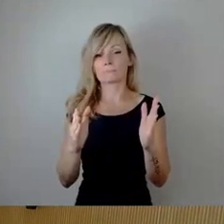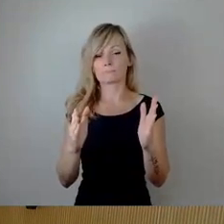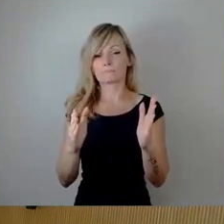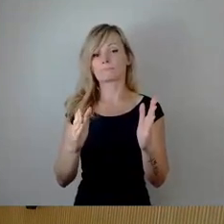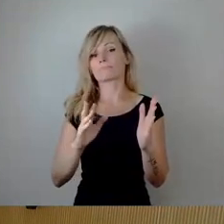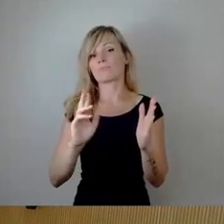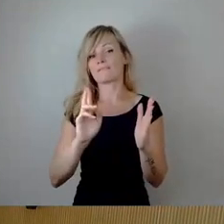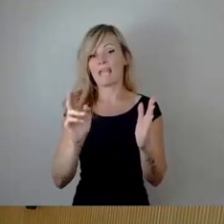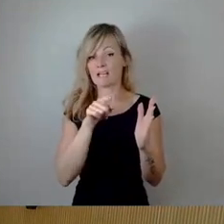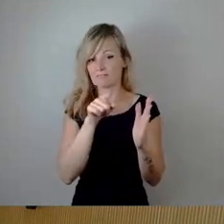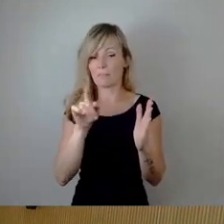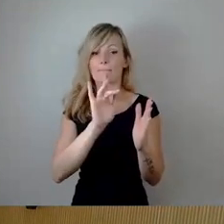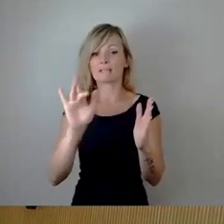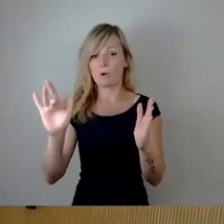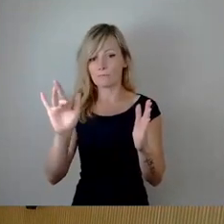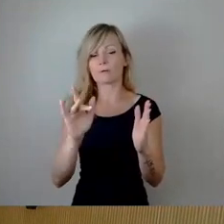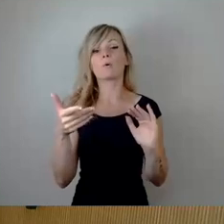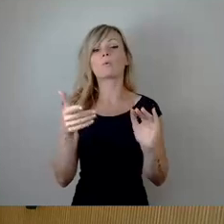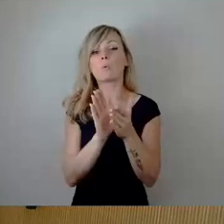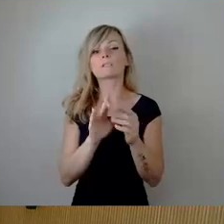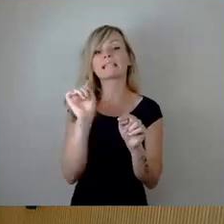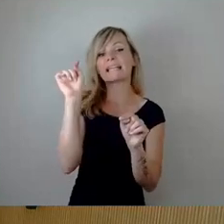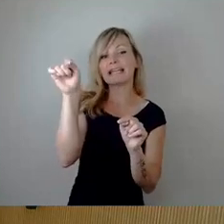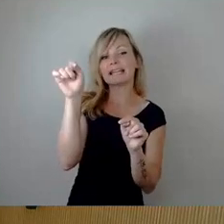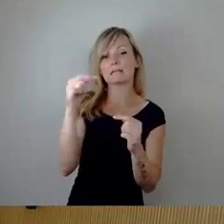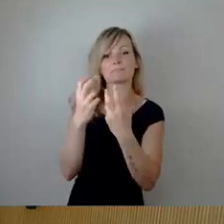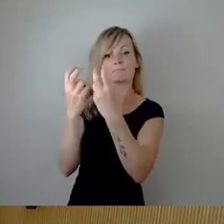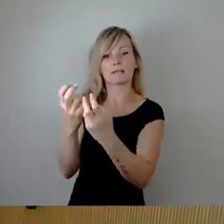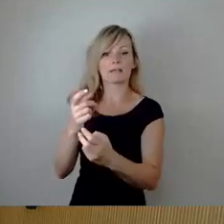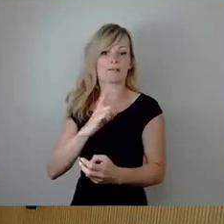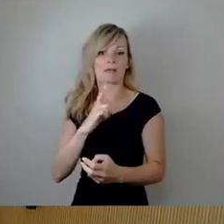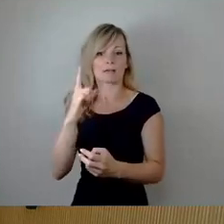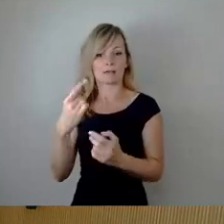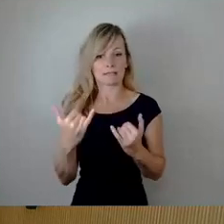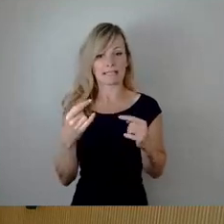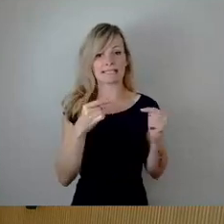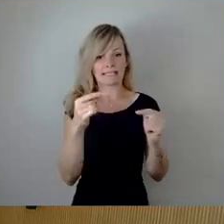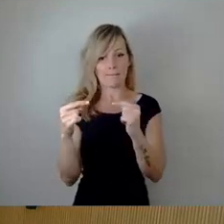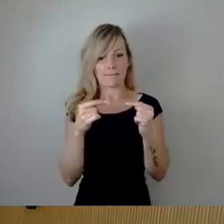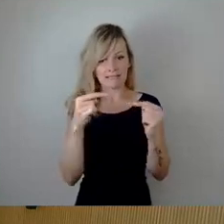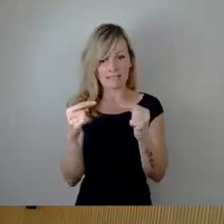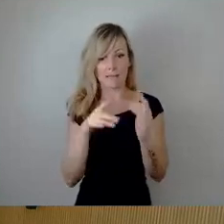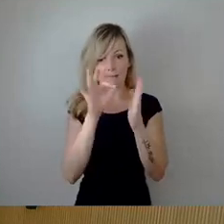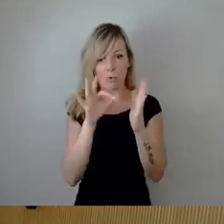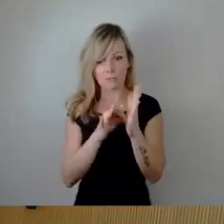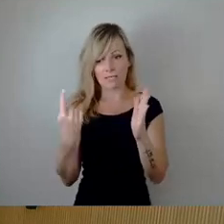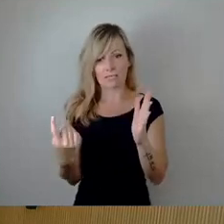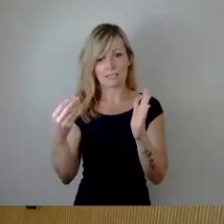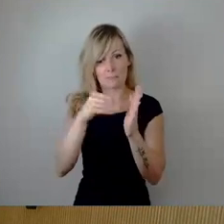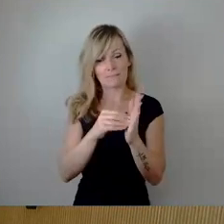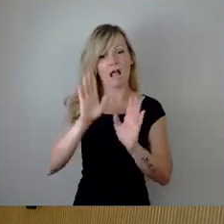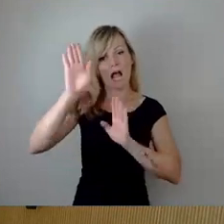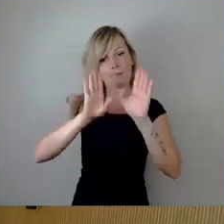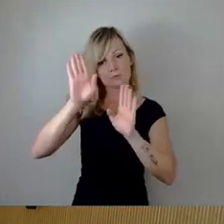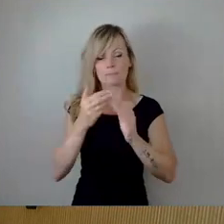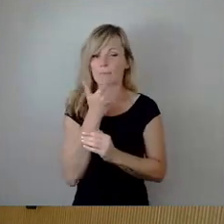nach hinten, sodass sie nicht an der Debatte zu den einzelnen Punkten und zur Abstimmung dann teilnehmen. Darauf will ich noch mal